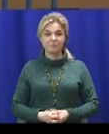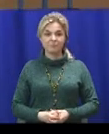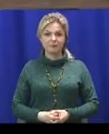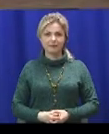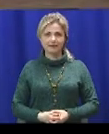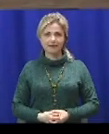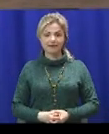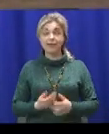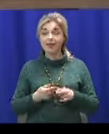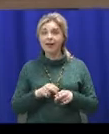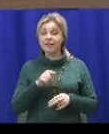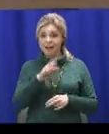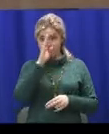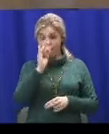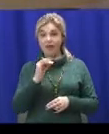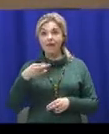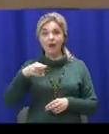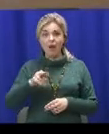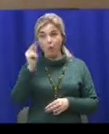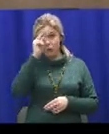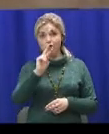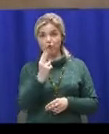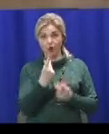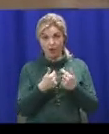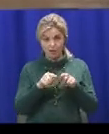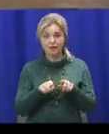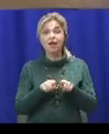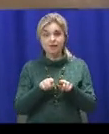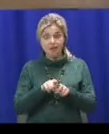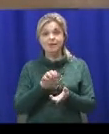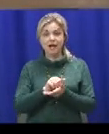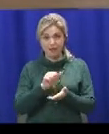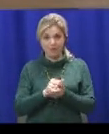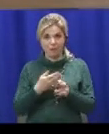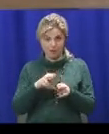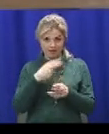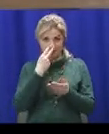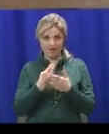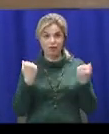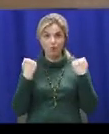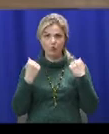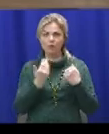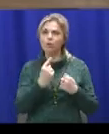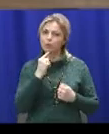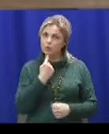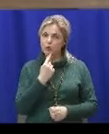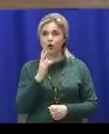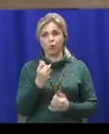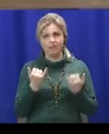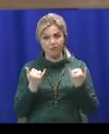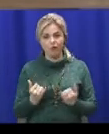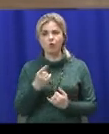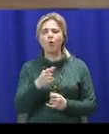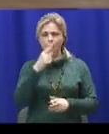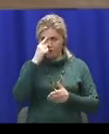А це Ілля. Він учень другого класу і теж займається аерокікбоксингом. Йому складно, але сьогодні він